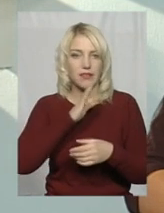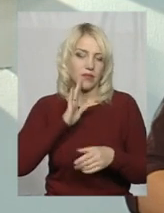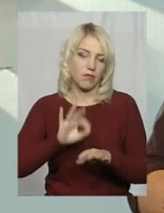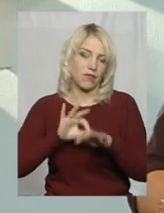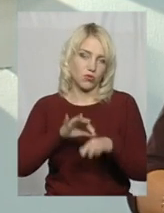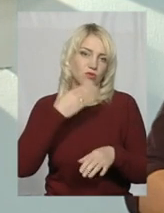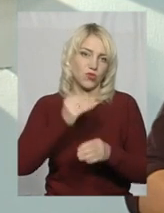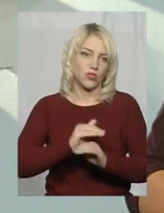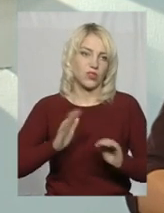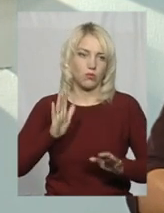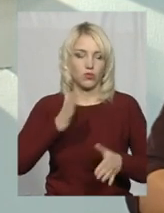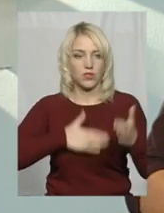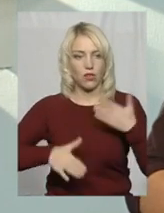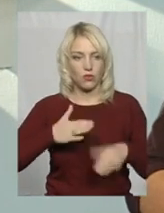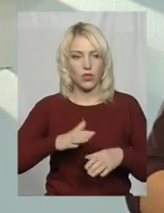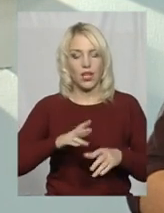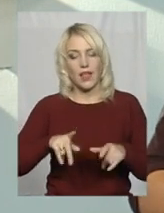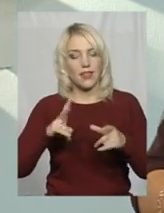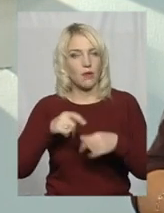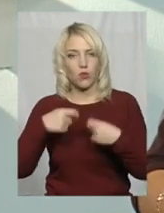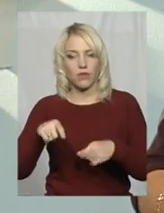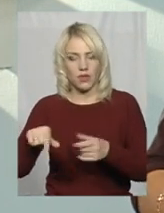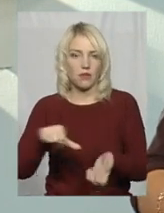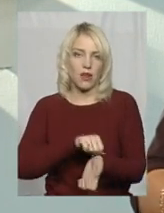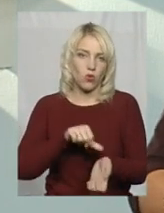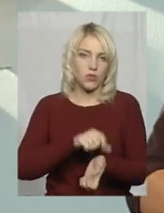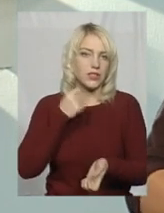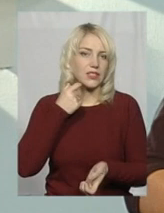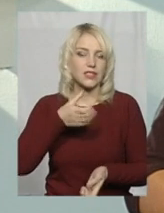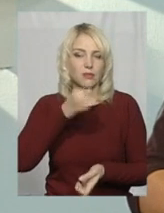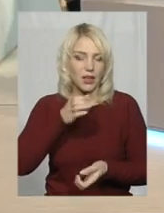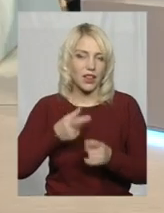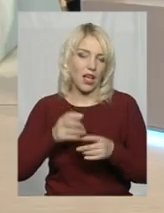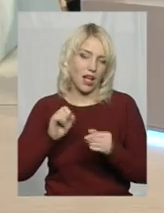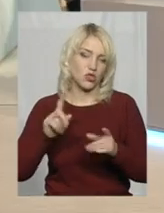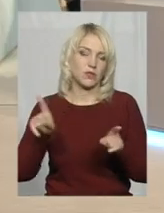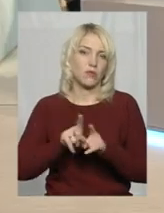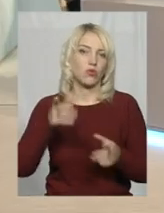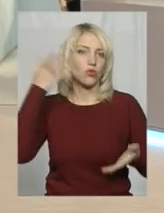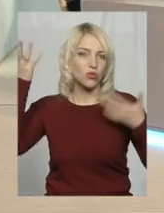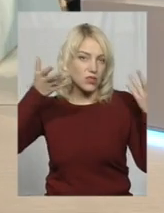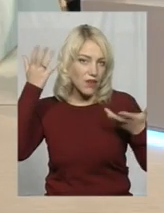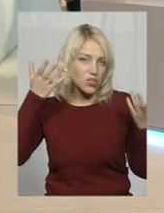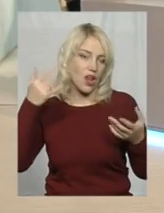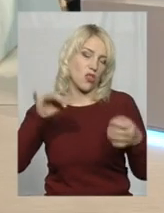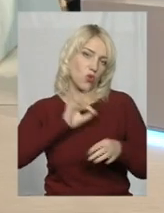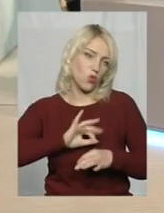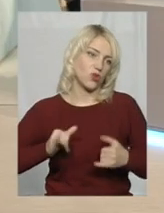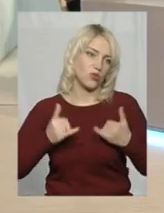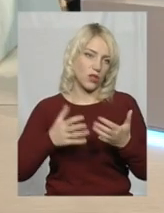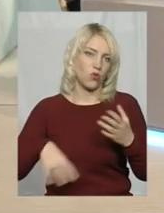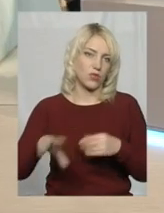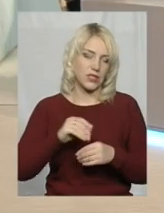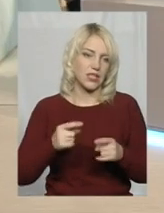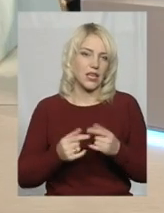свої дітей і будуть задоволені. Не продавати там наркотики, спиртне, щоб було це розважально і корисно для всіх. І для